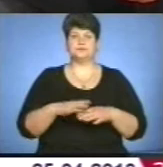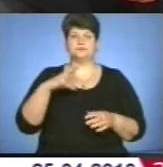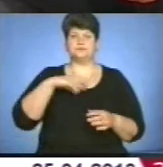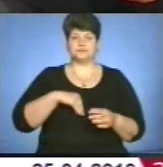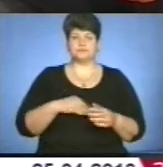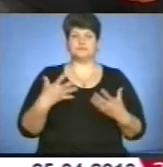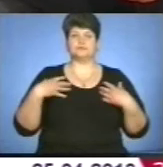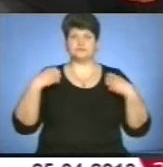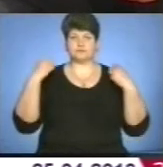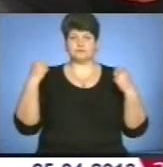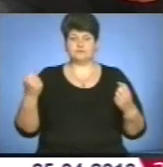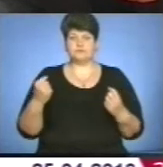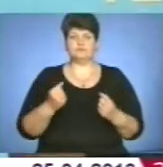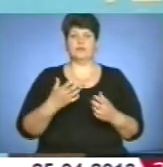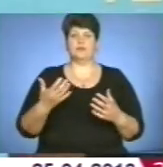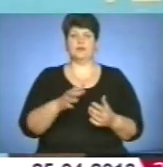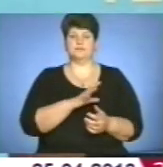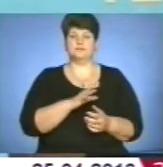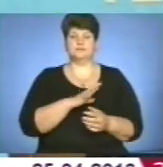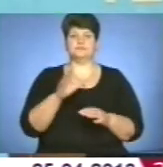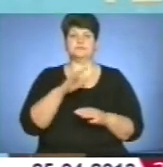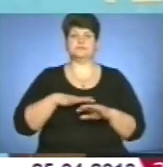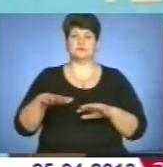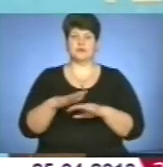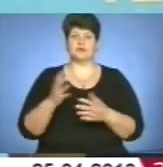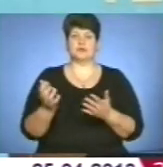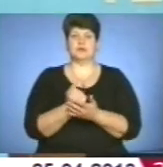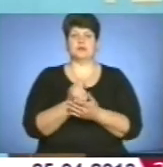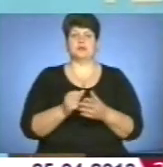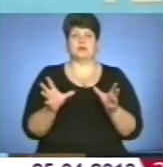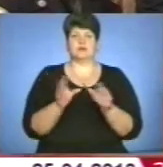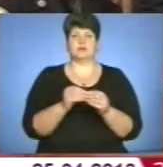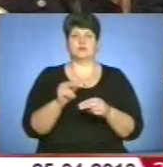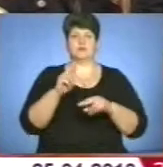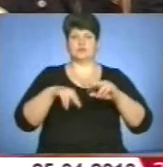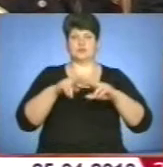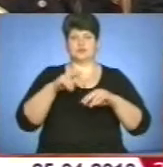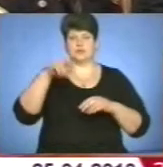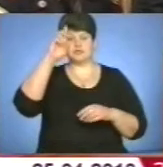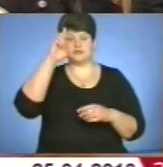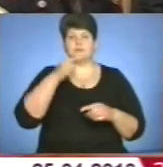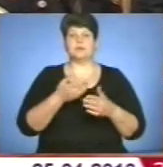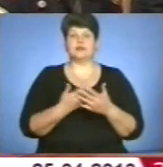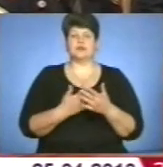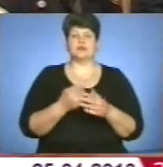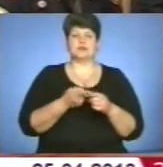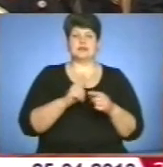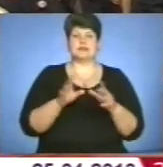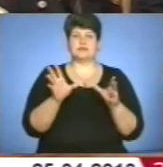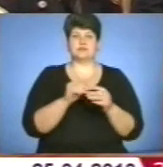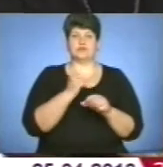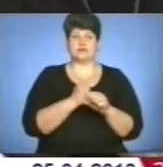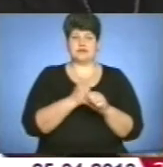оздоровленні і збагаченні народу, досягненні єдності у розбудові держави. Переклад такої плідної співпраці – відзначення